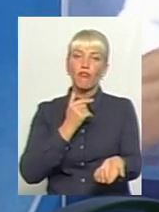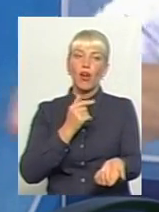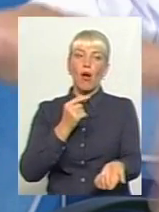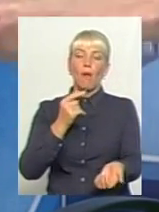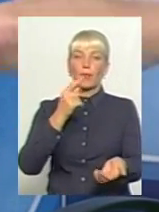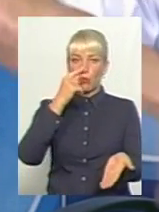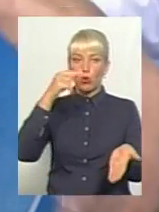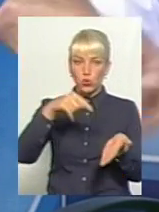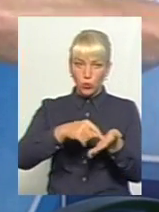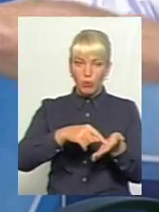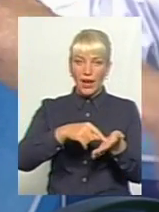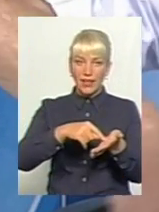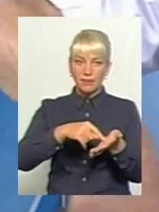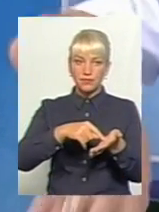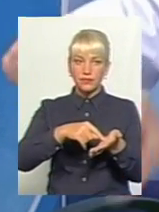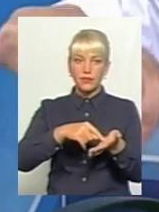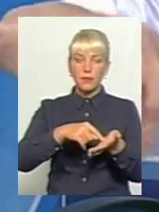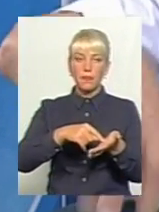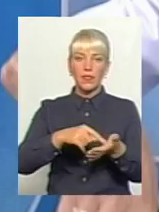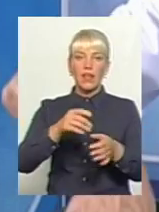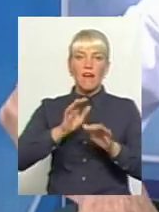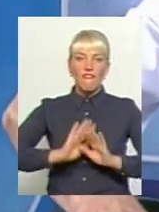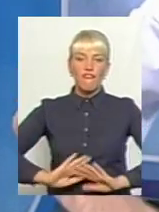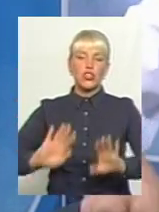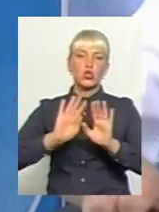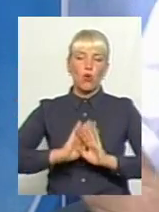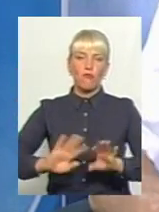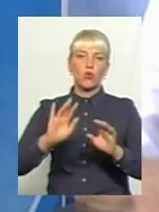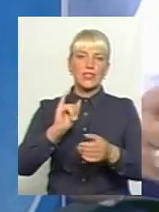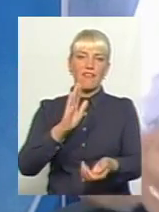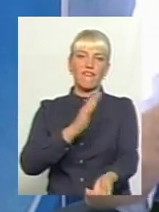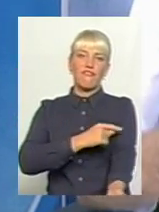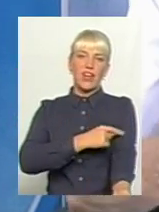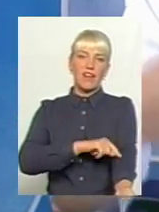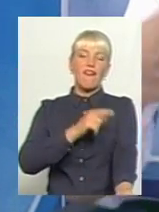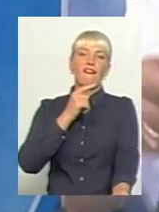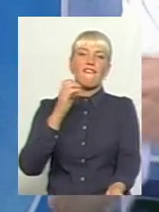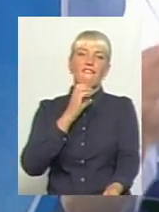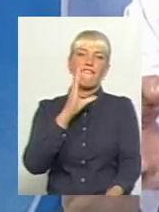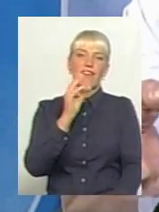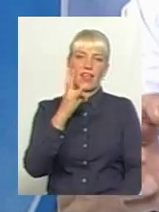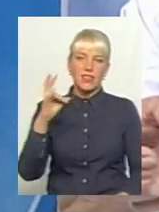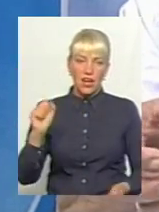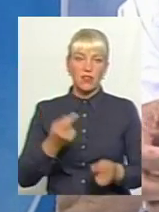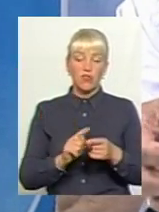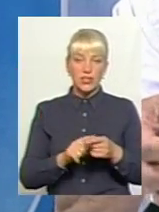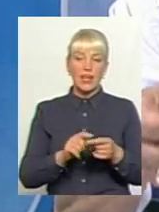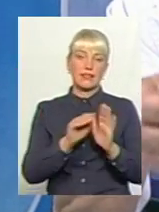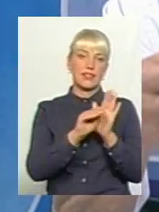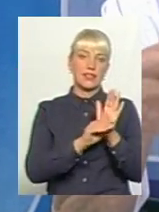із системи виштовхується у вену, і тоді ця система викидається, утилізується.